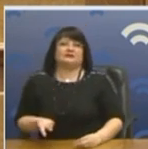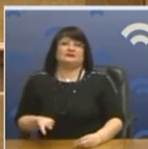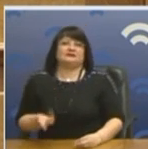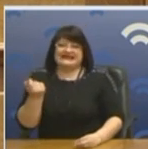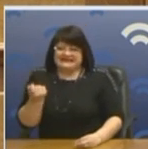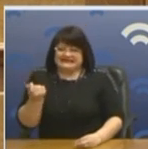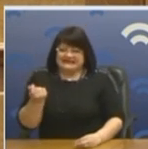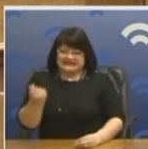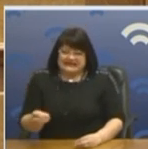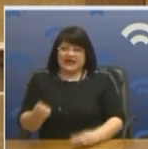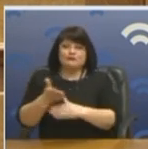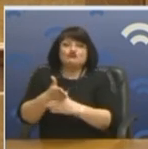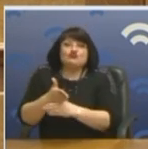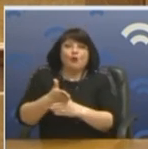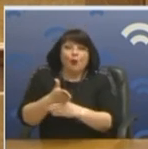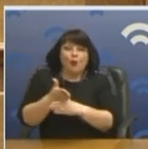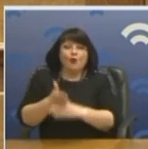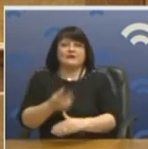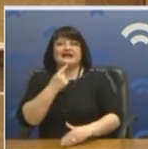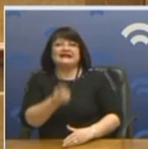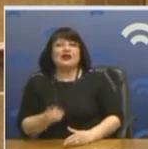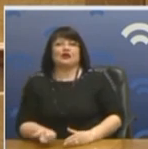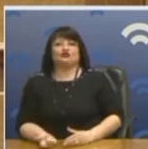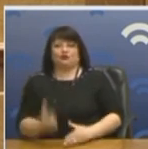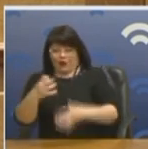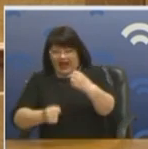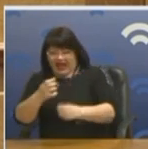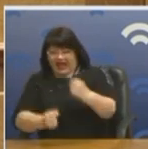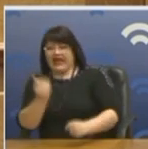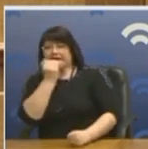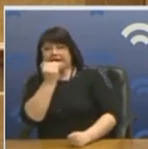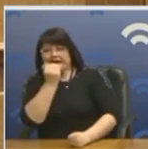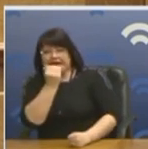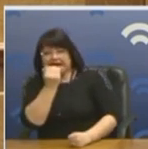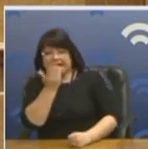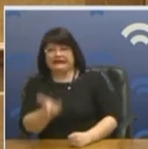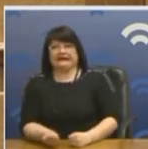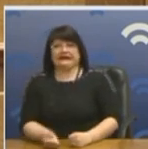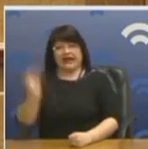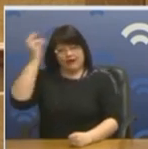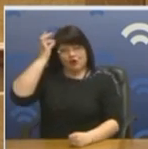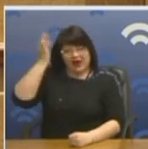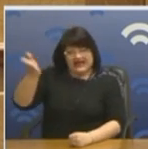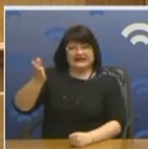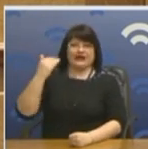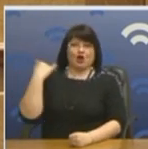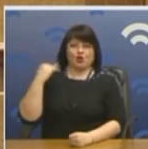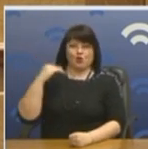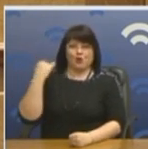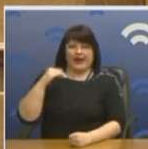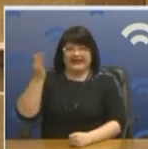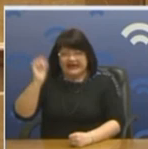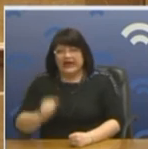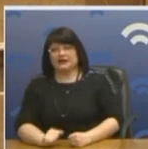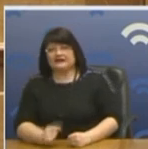Για να μην πω για το ψωμί. Για να μην σας πω για τα γαλακτοκομικά, τυρί που κάνουμε φέτα με βουλγαρικό και ρουμάνικο τυρί. Σας λέω λοιπόν